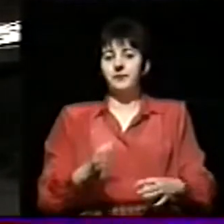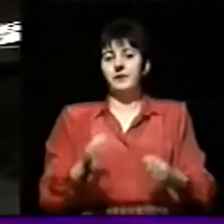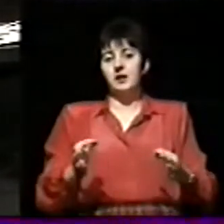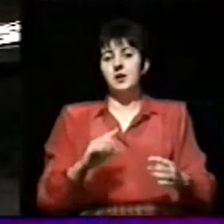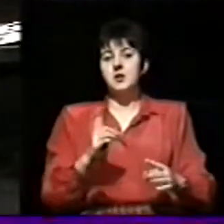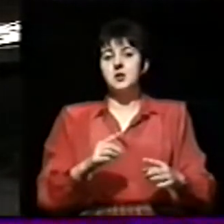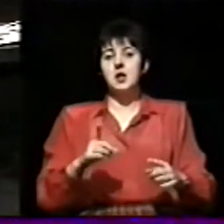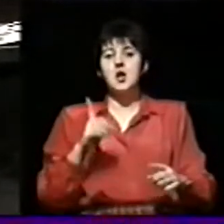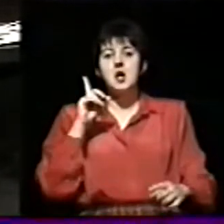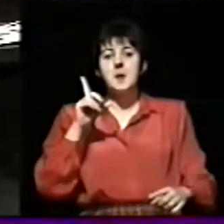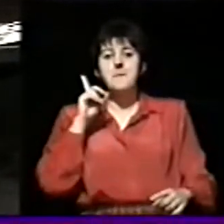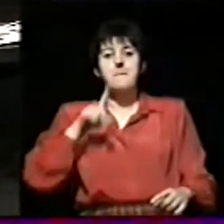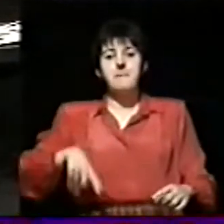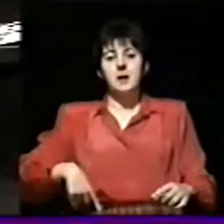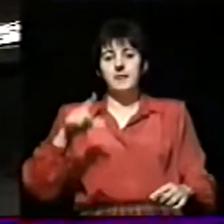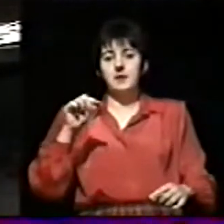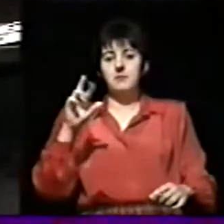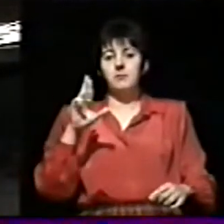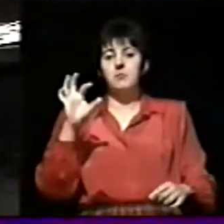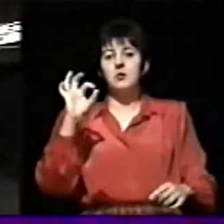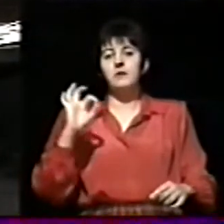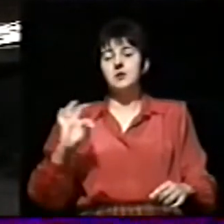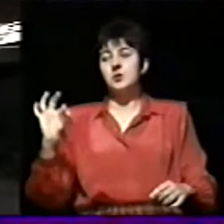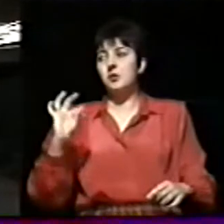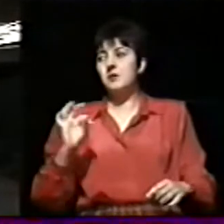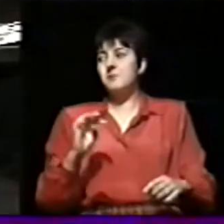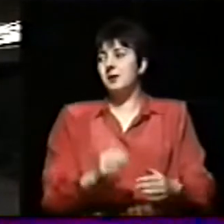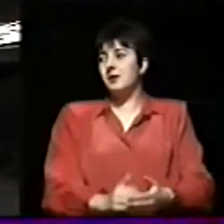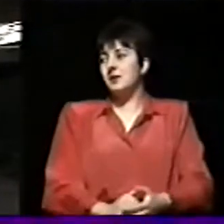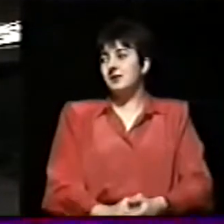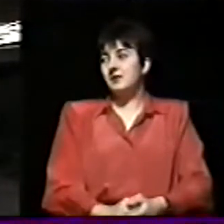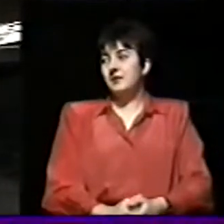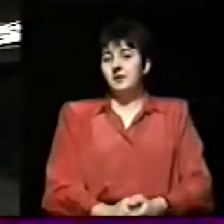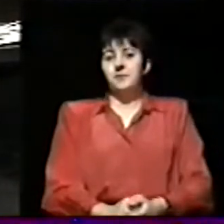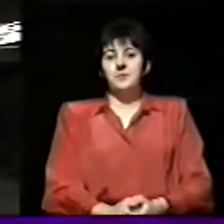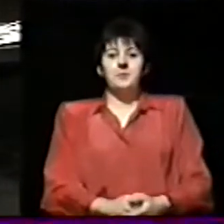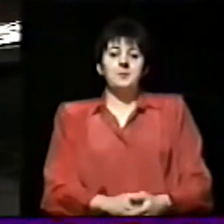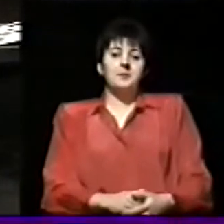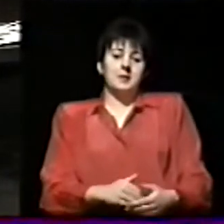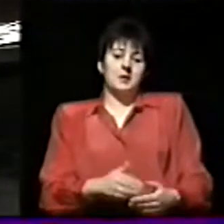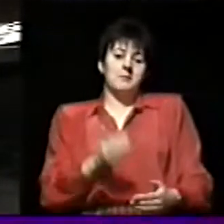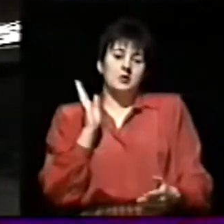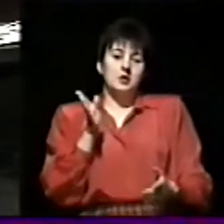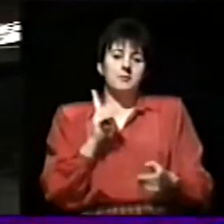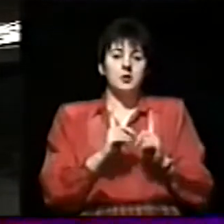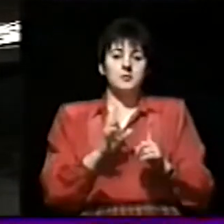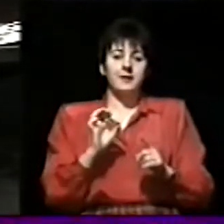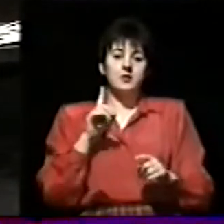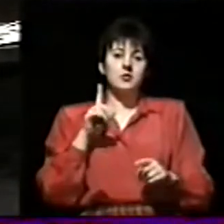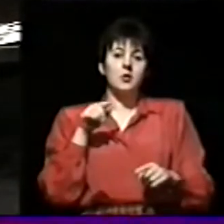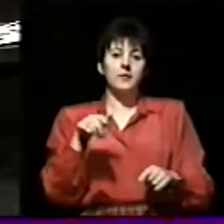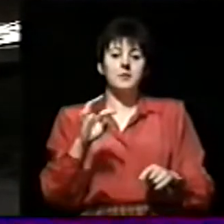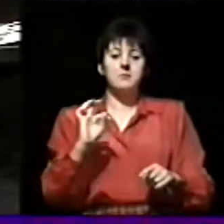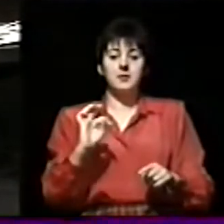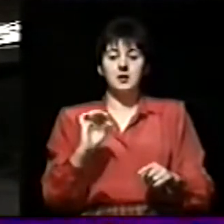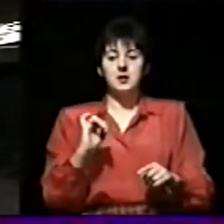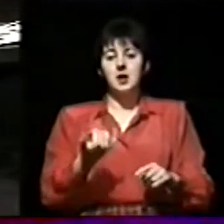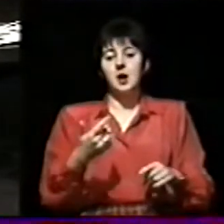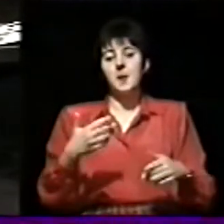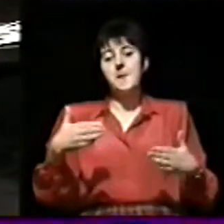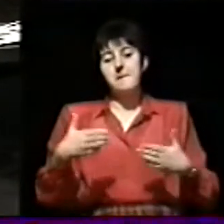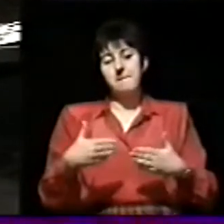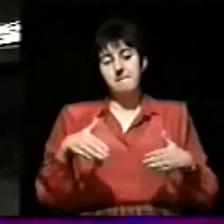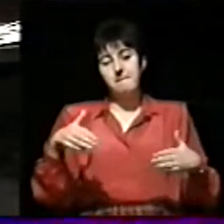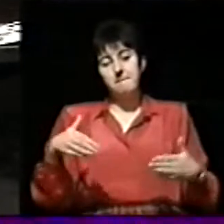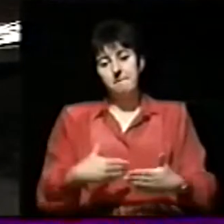który jak słyszymy, jak widzimy może niektórym pomóc w odzyskaniu słuchu. Dziękuję Pani Bajewskiej